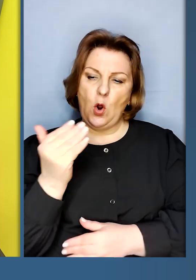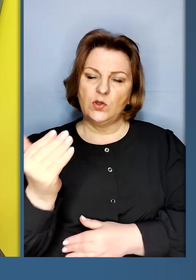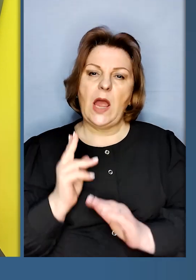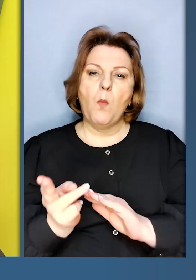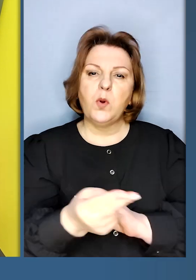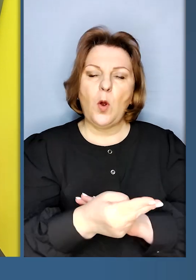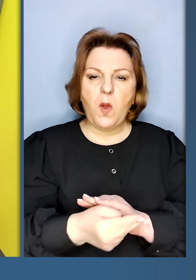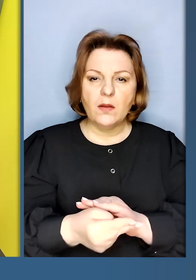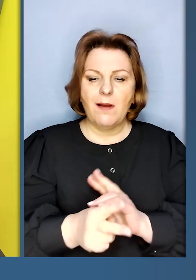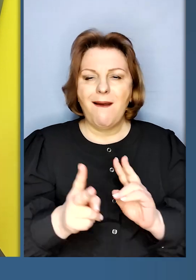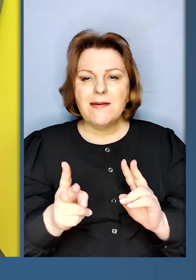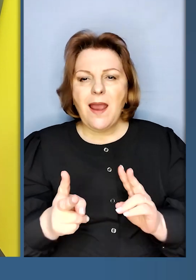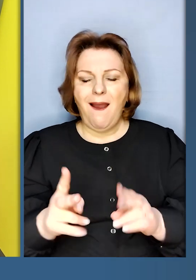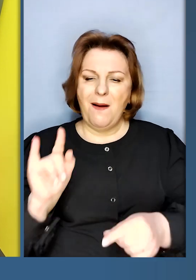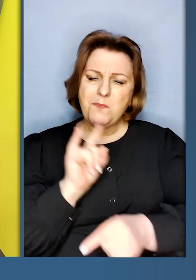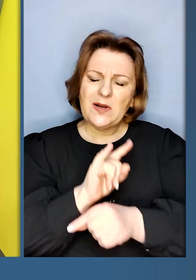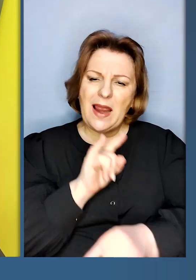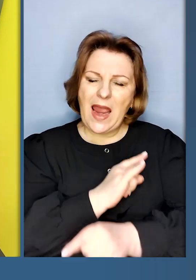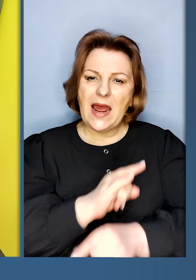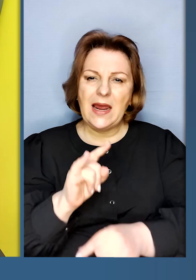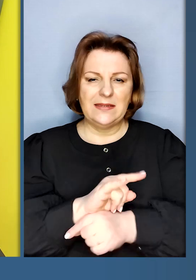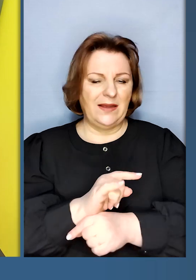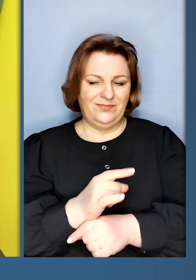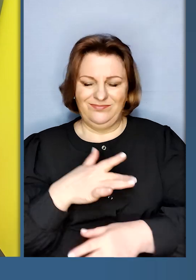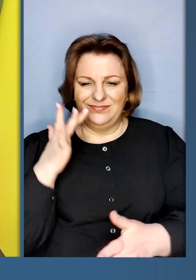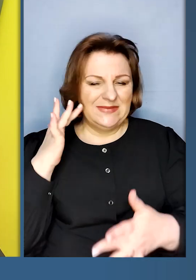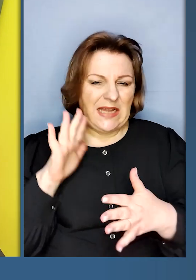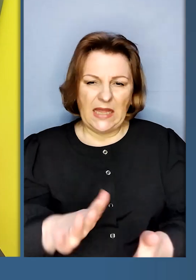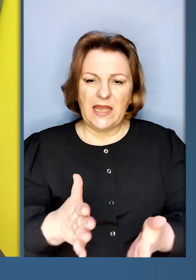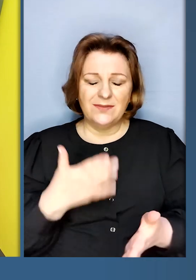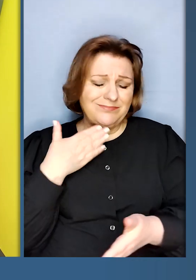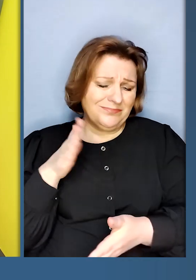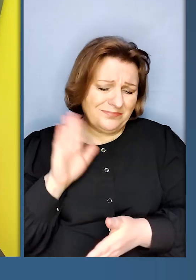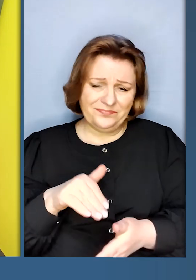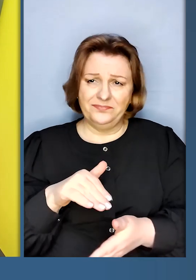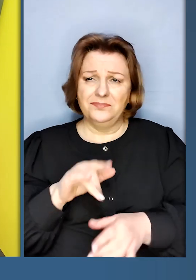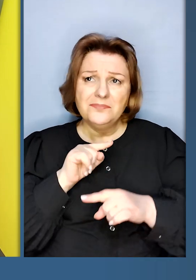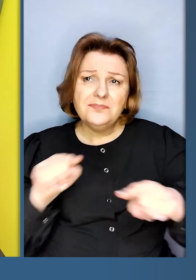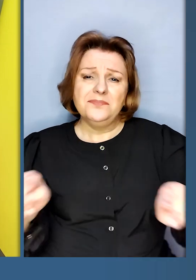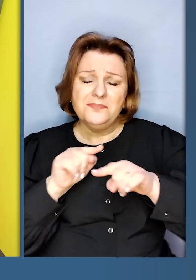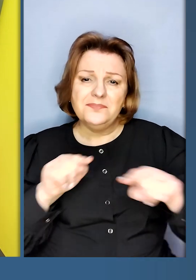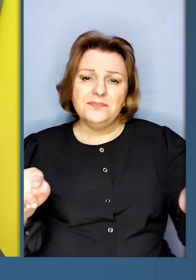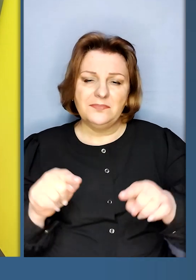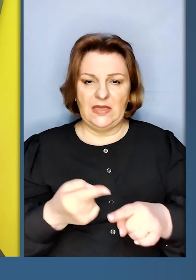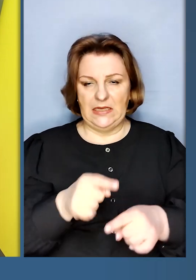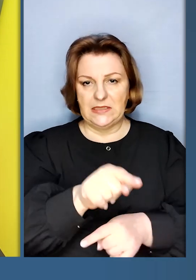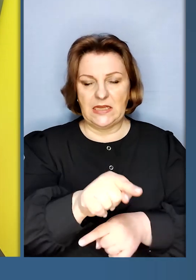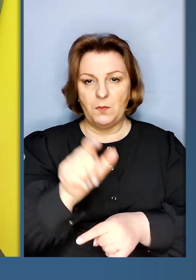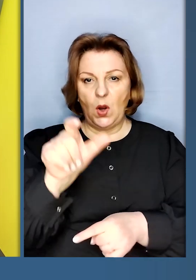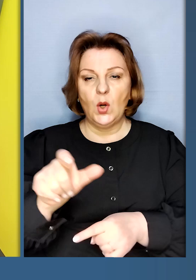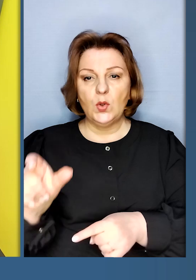може бути російська пропаганда, яка брехня, який фейк-ньюс, яка ненависть може бути сіяна